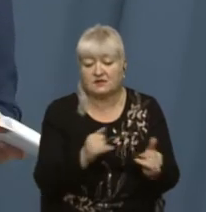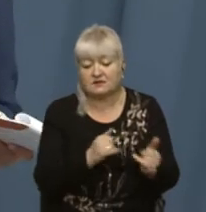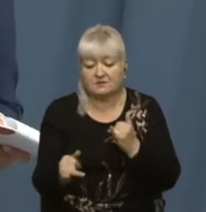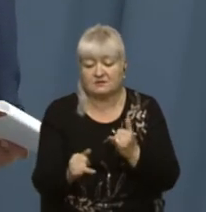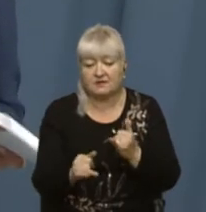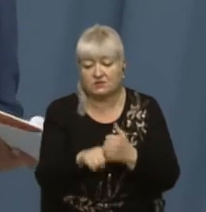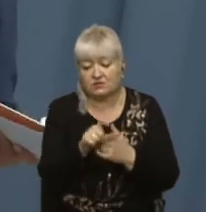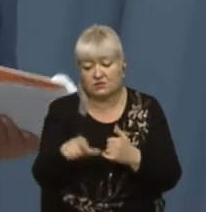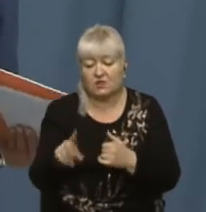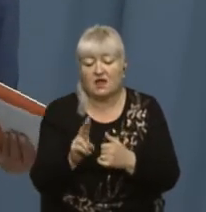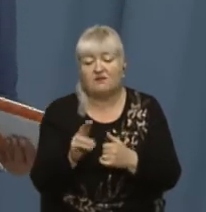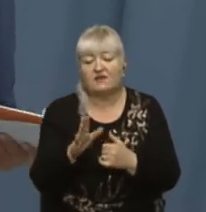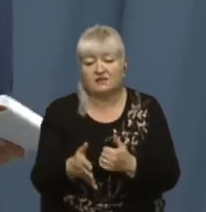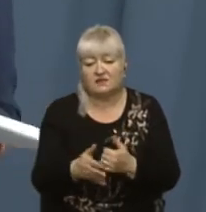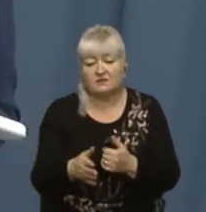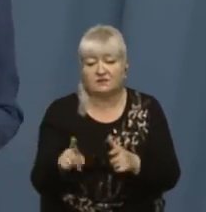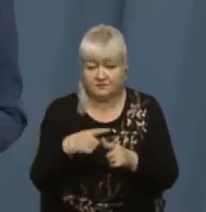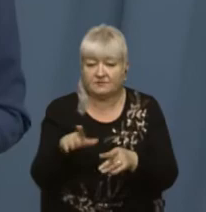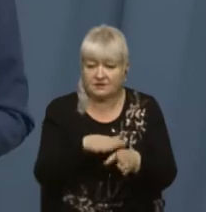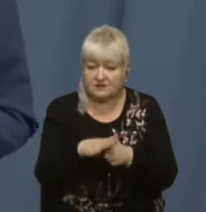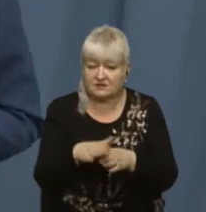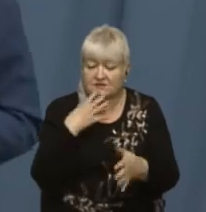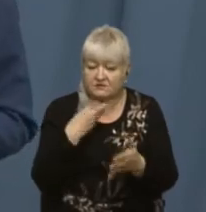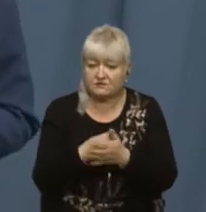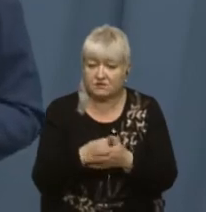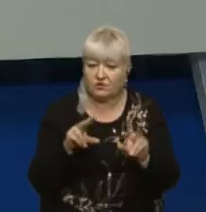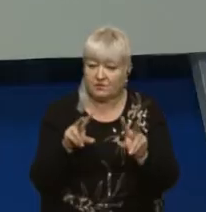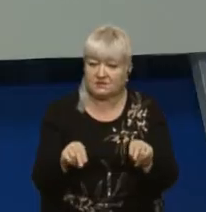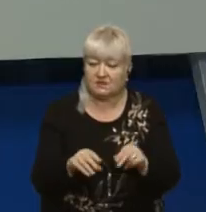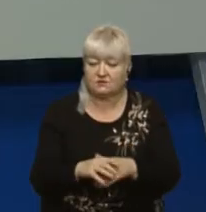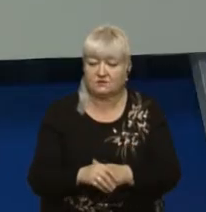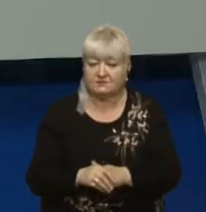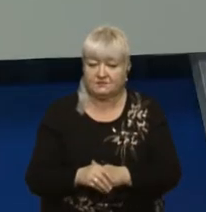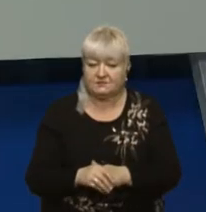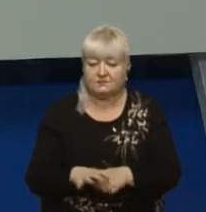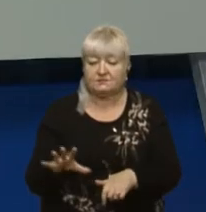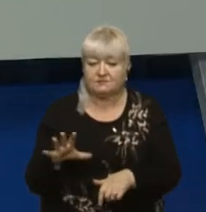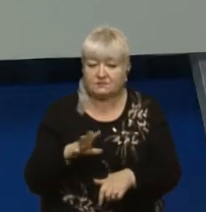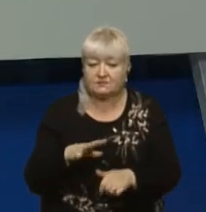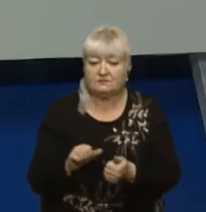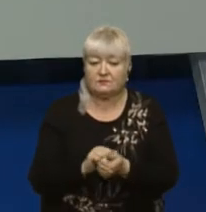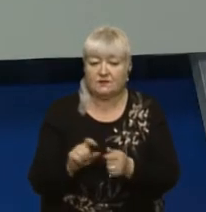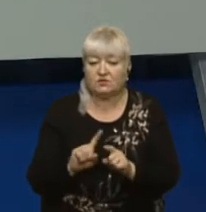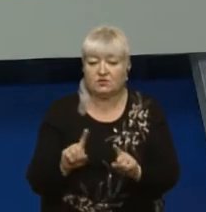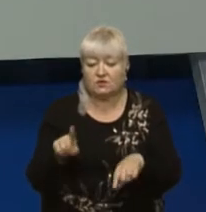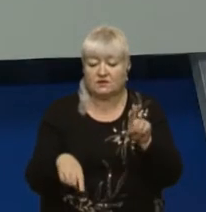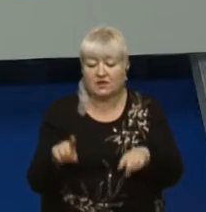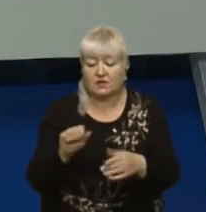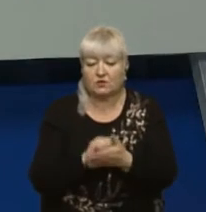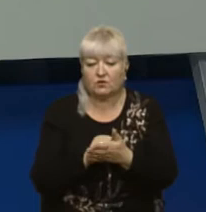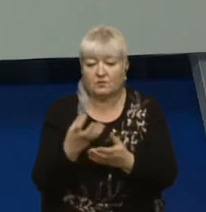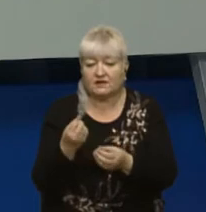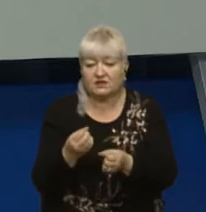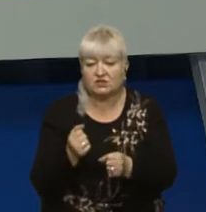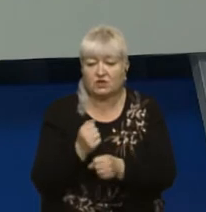Чи він здійснив свою обіцянку, можна так сказати? Було навіть в матеріалі, що деякі документи дороблялися.